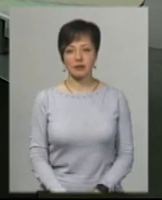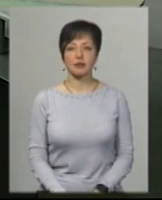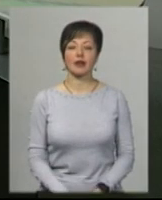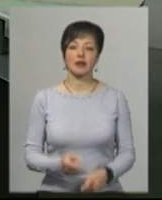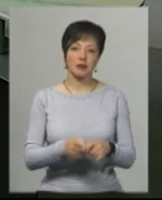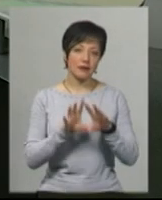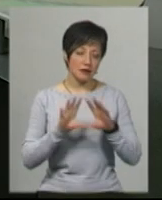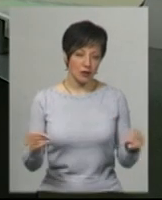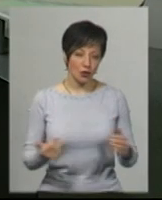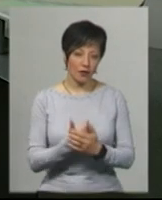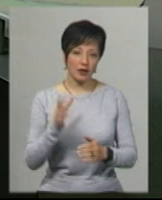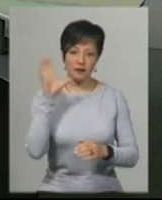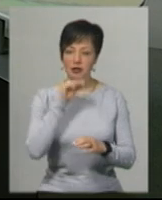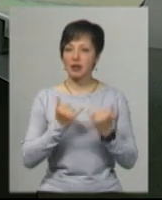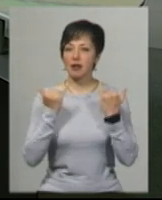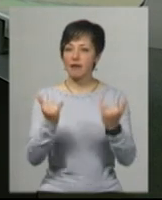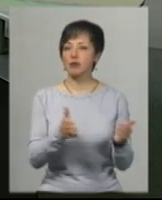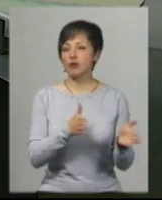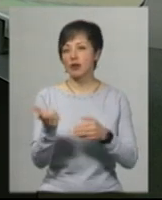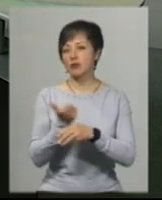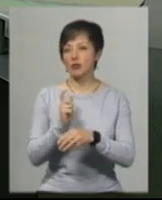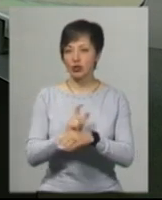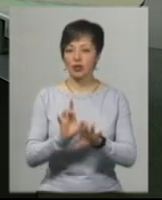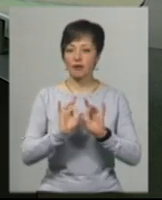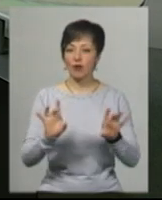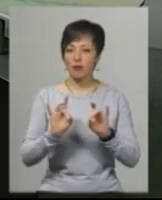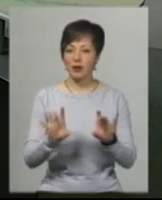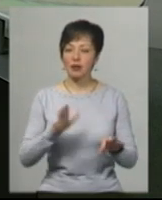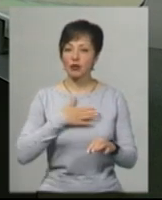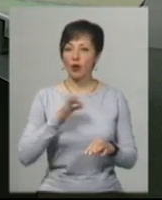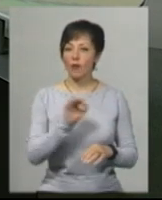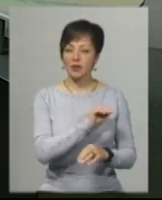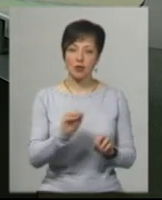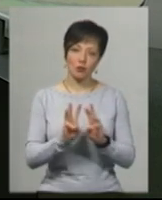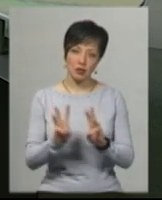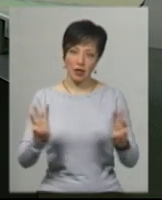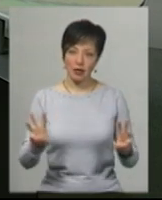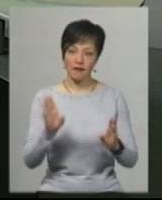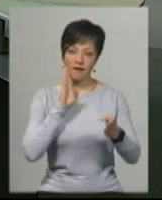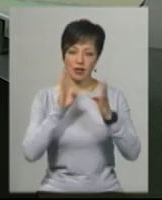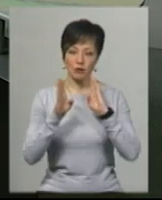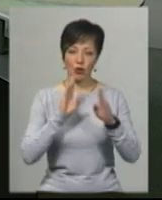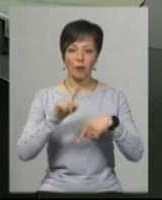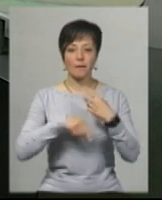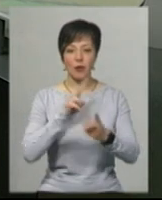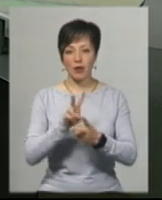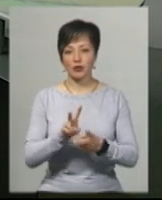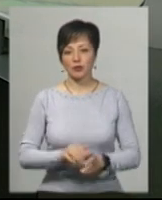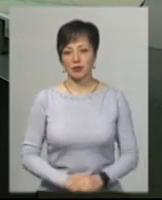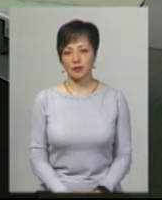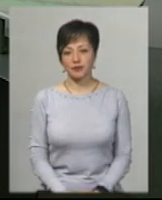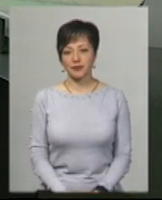Це всі новини, які ми встигли для вас підготувати. Більше інформації знаходьте на нашому офіційному сайті та на сторінці у Фейсбук. Побачимось!